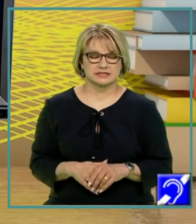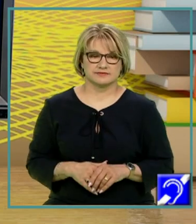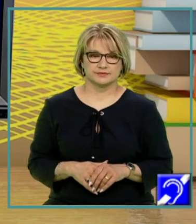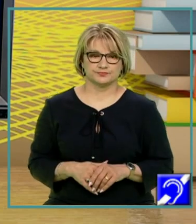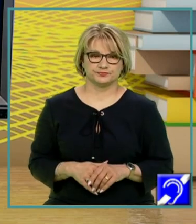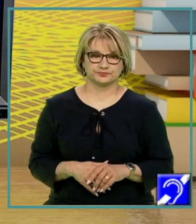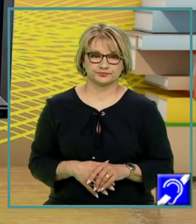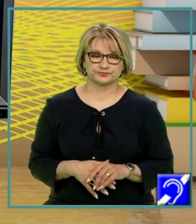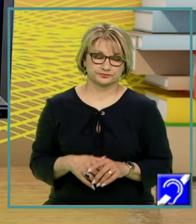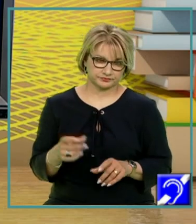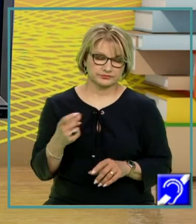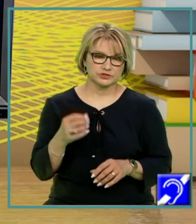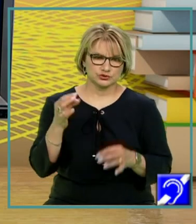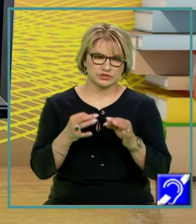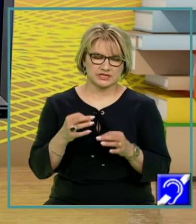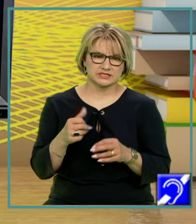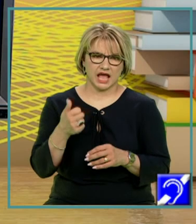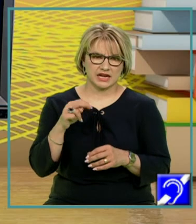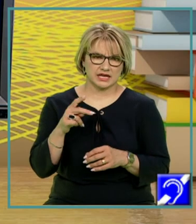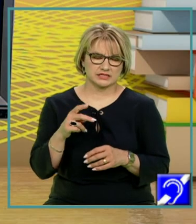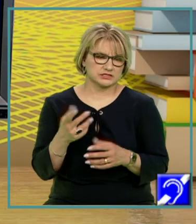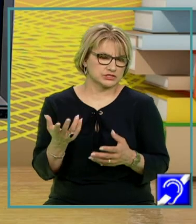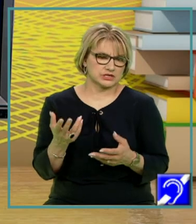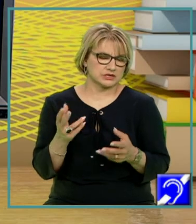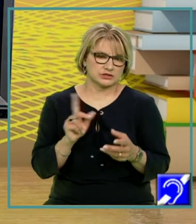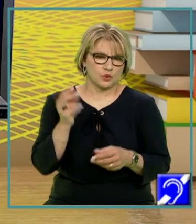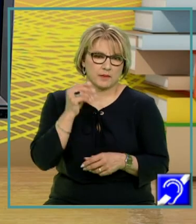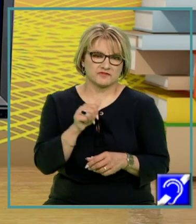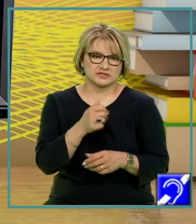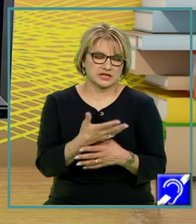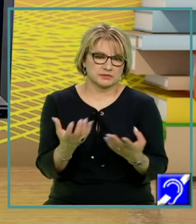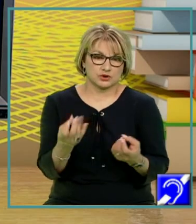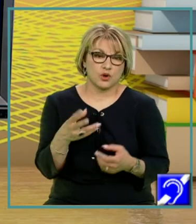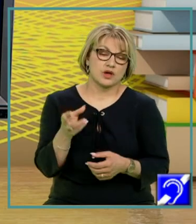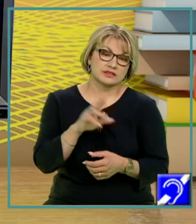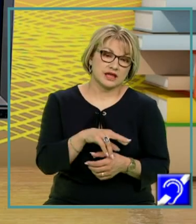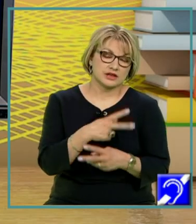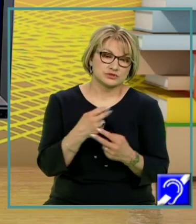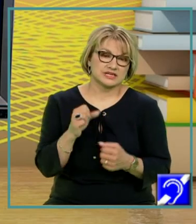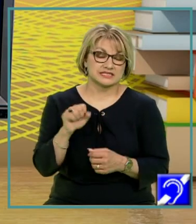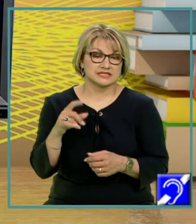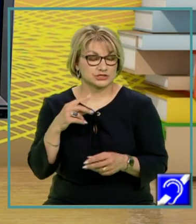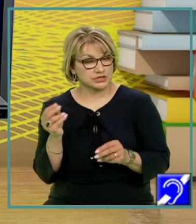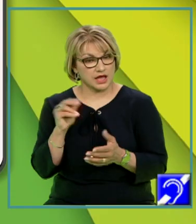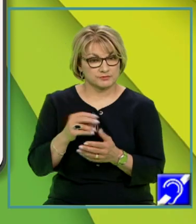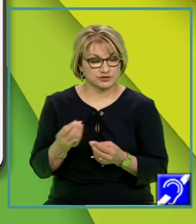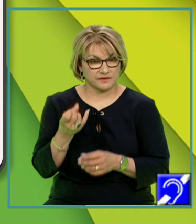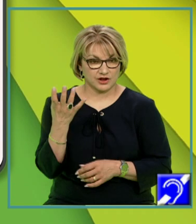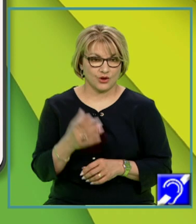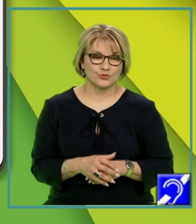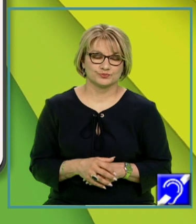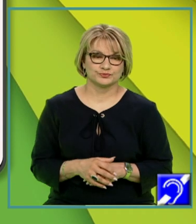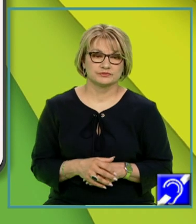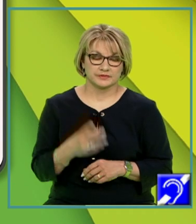Altfel spus, din judecățile analitice nu am învățat nimic nou, din judecățile sintetice am învățat ceva nou. Vom vedea în